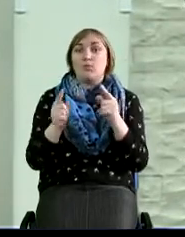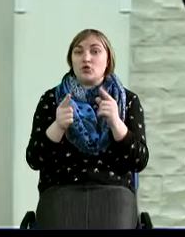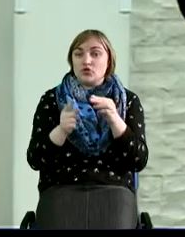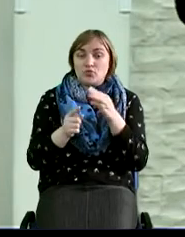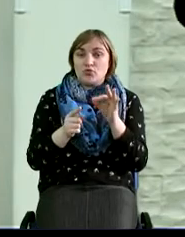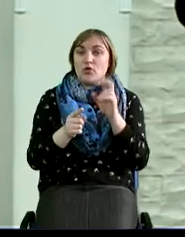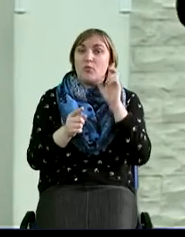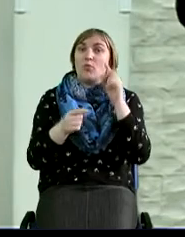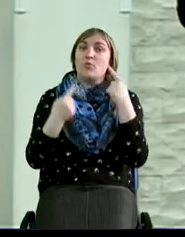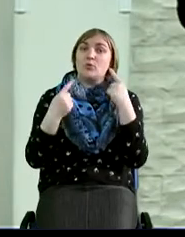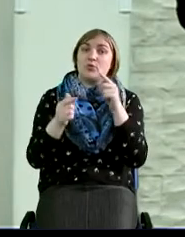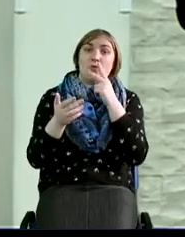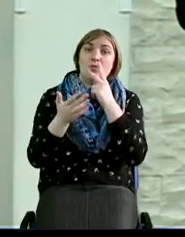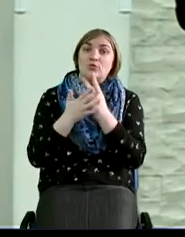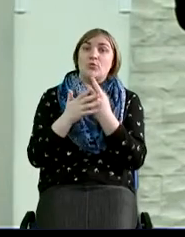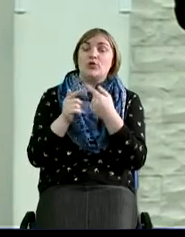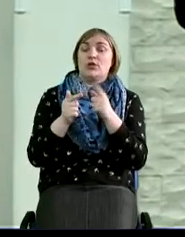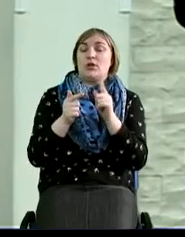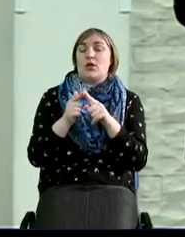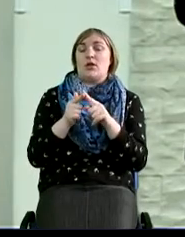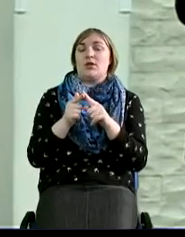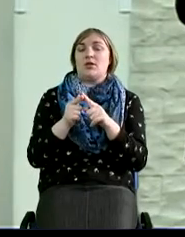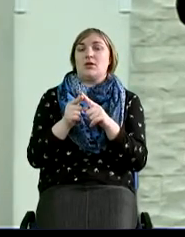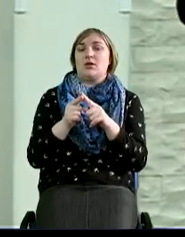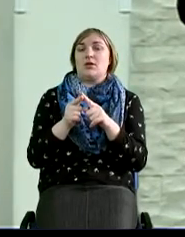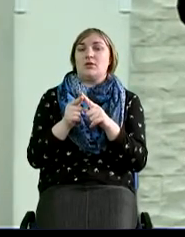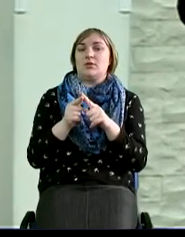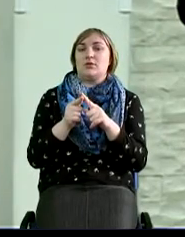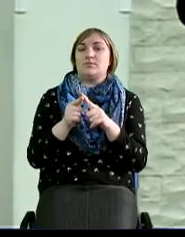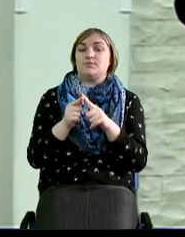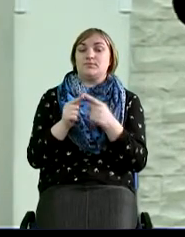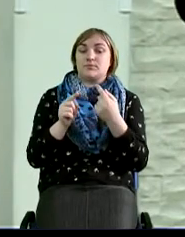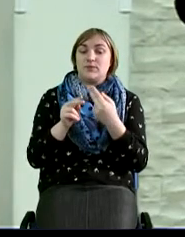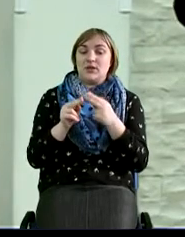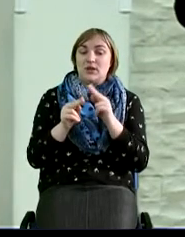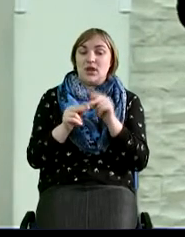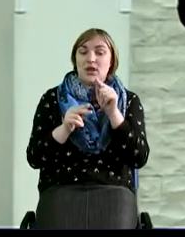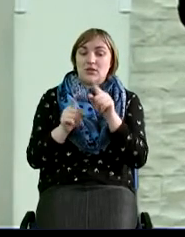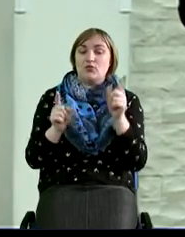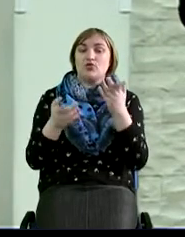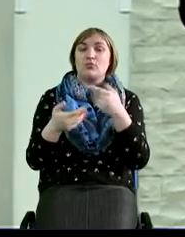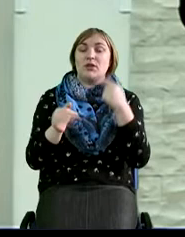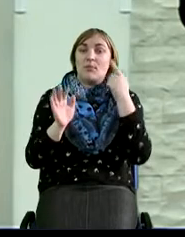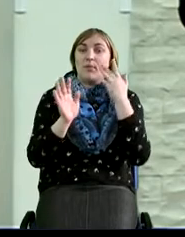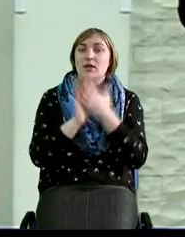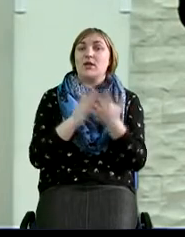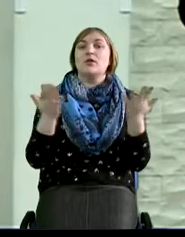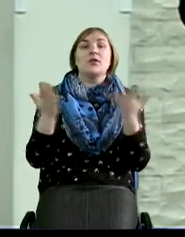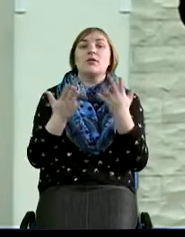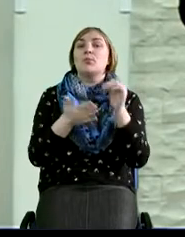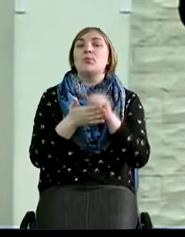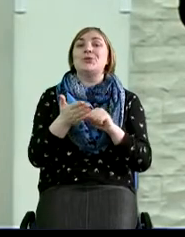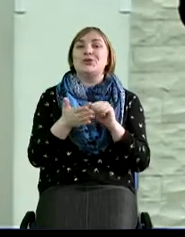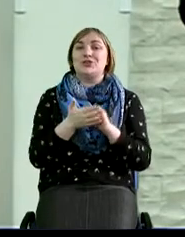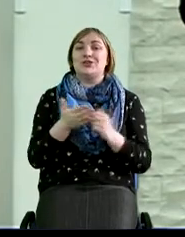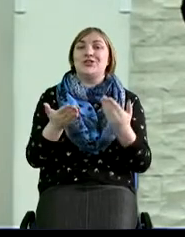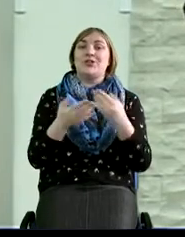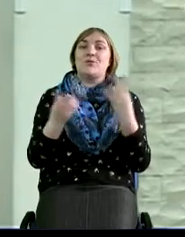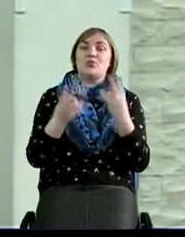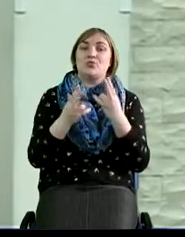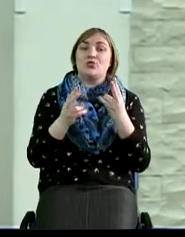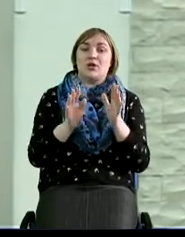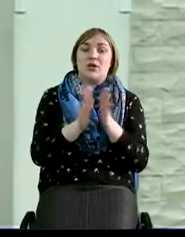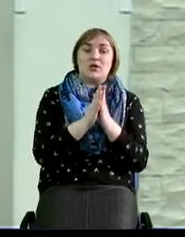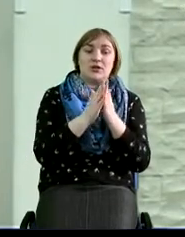Бог по-другому смотрит на эту позицию. И для того, чтобы нам понять, в чем же причина этого, нам необходимо открыть